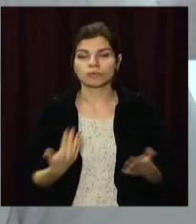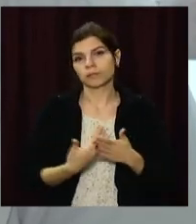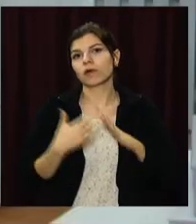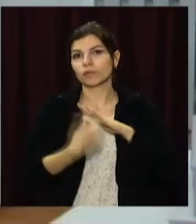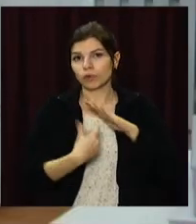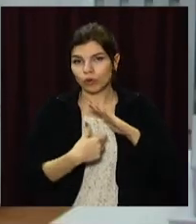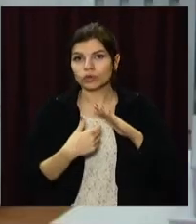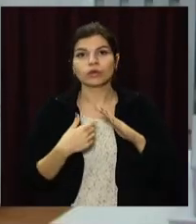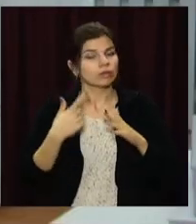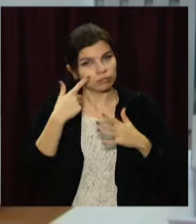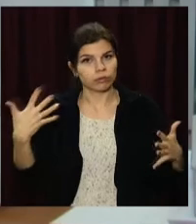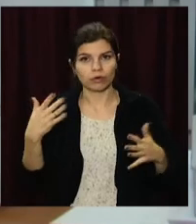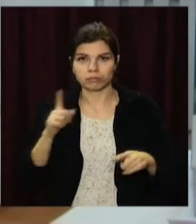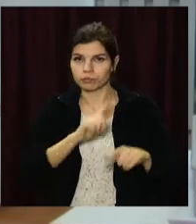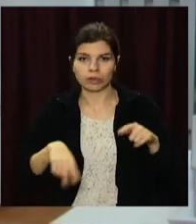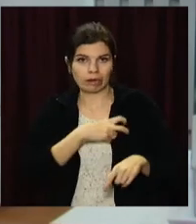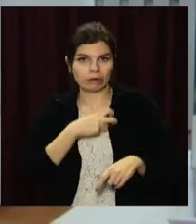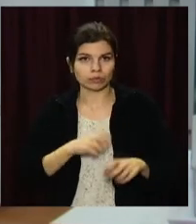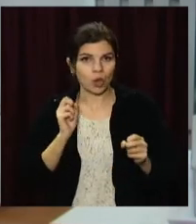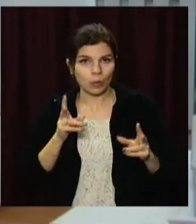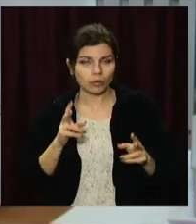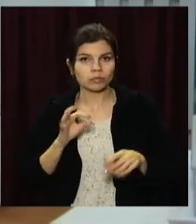Але і багато зараз звертаються людей,